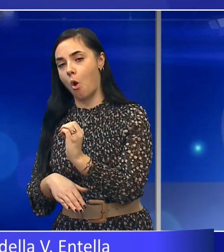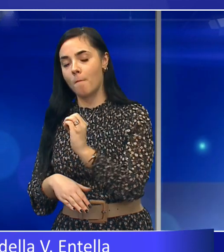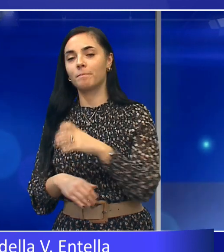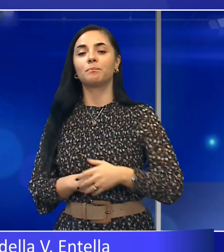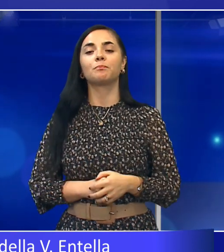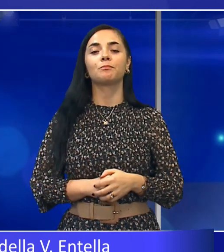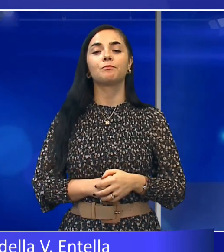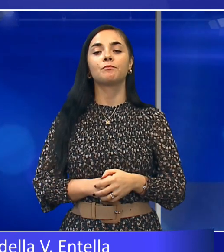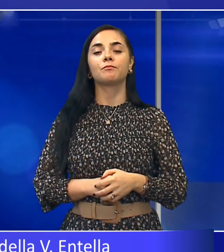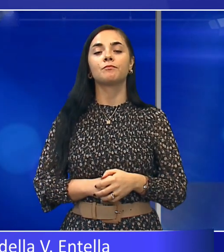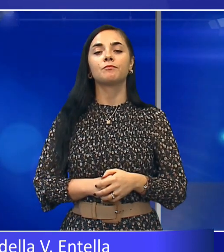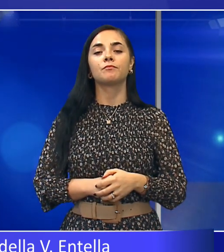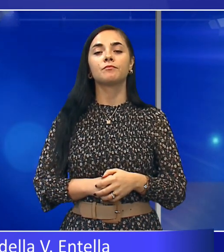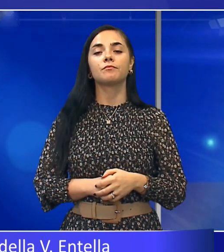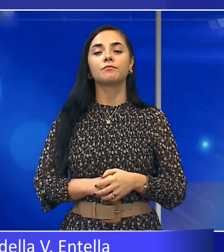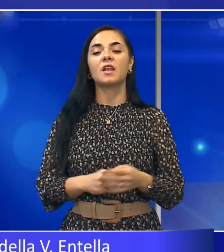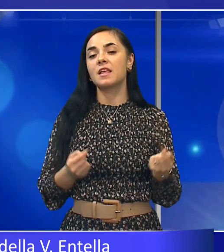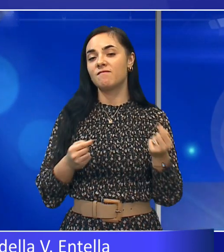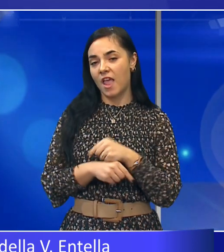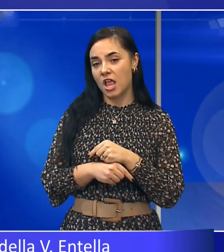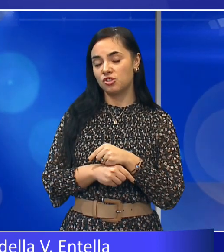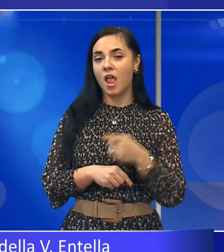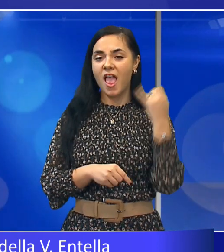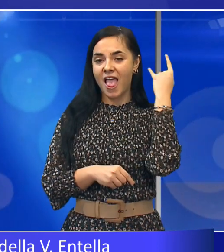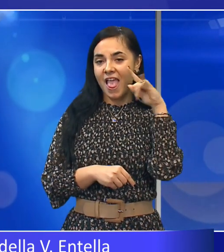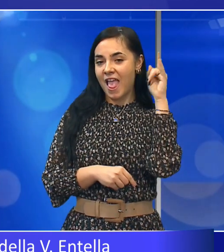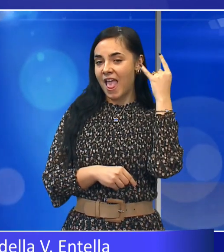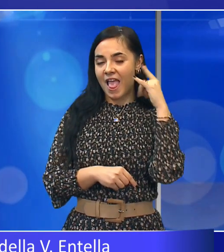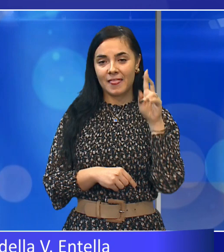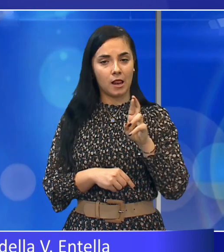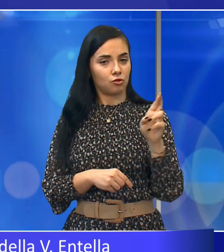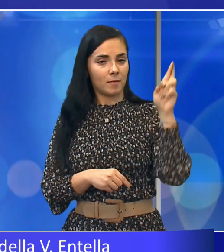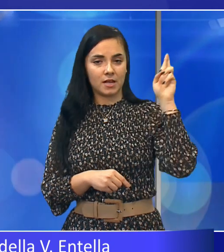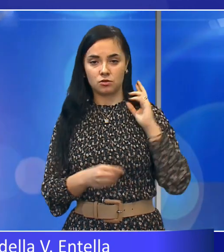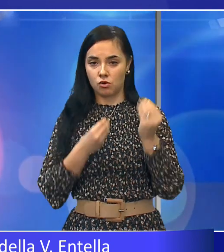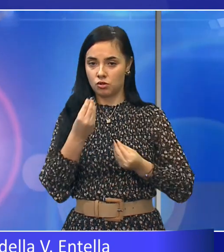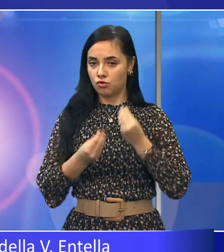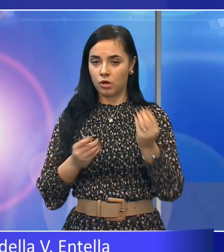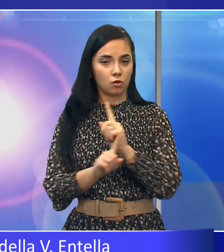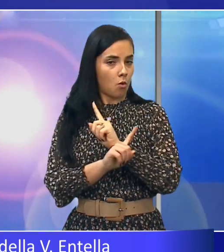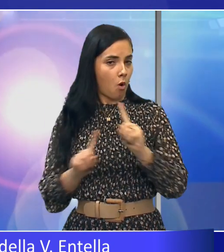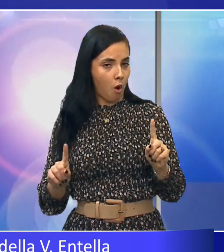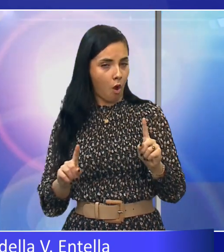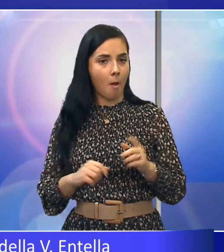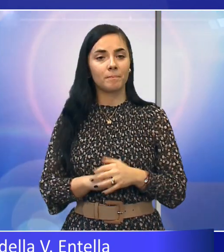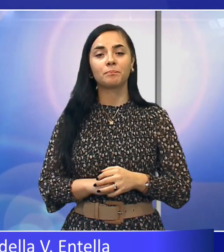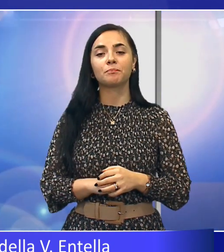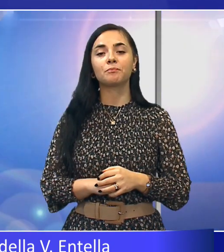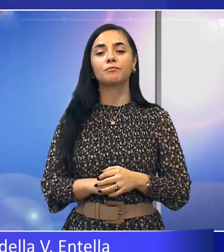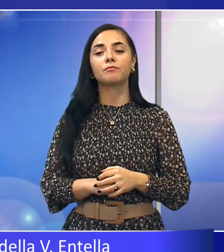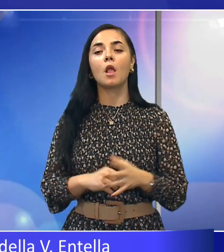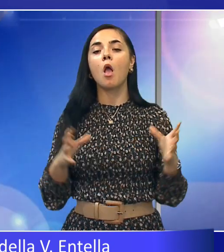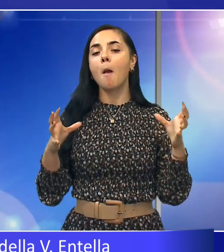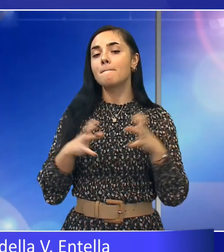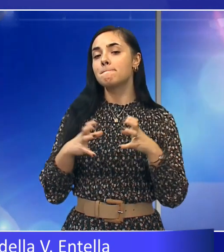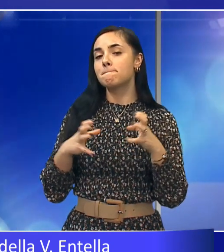La Virtus Centella non ha giocato in questo fine settimana. La partita